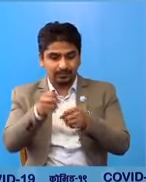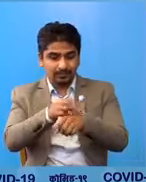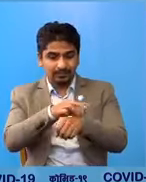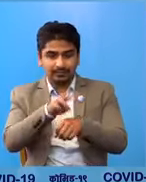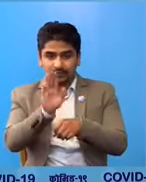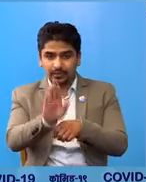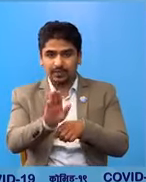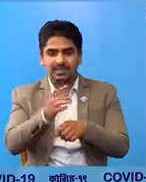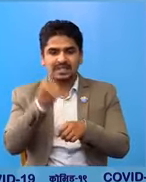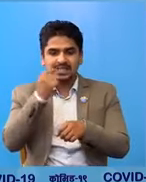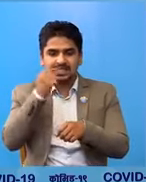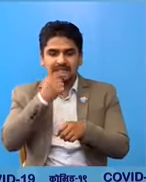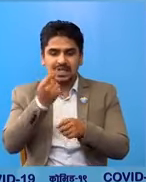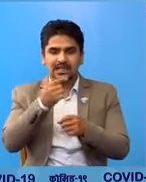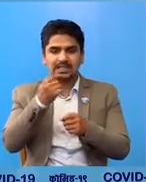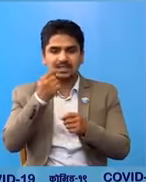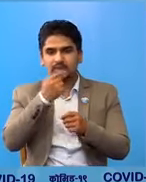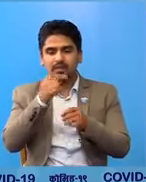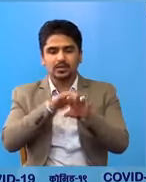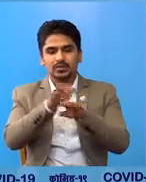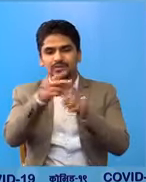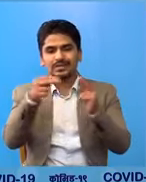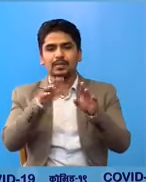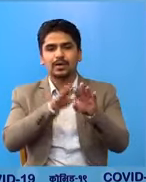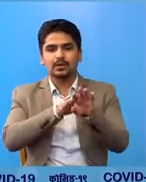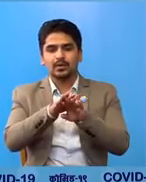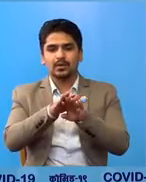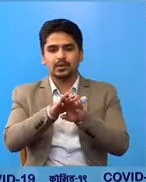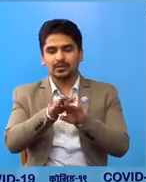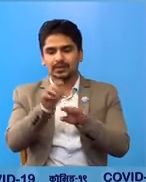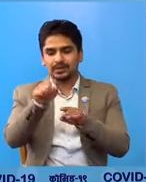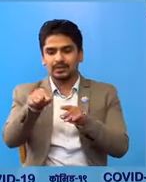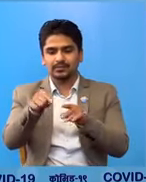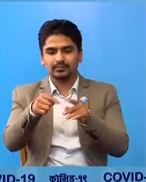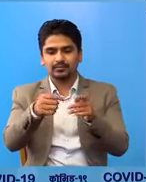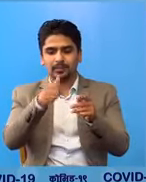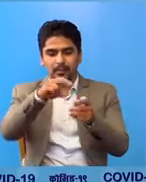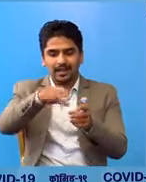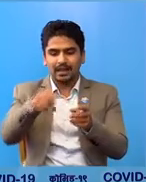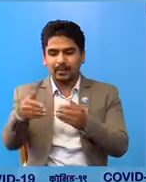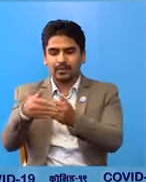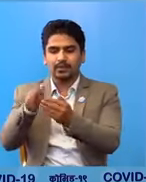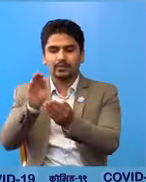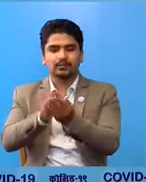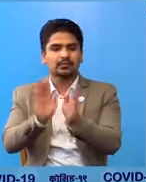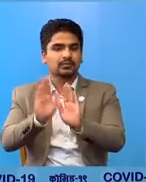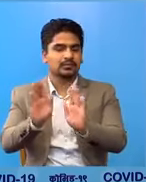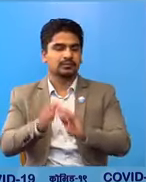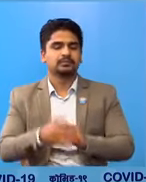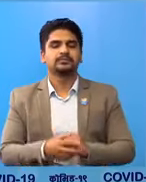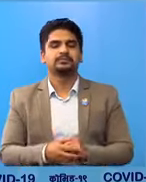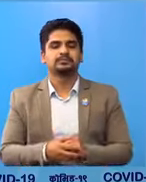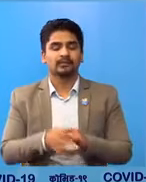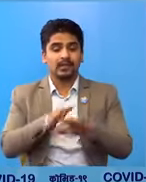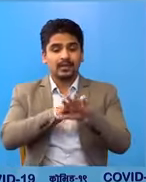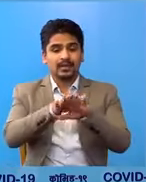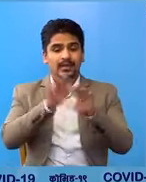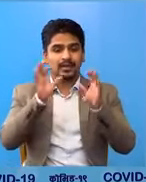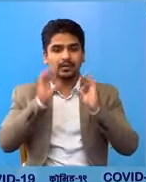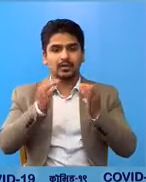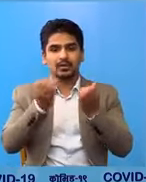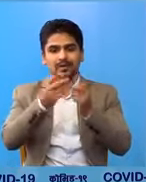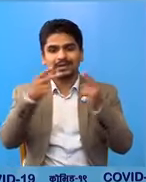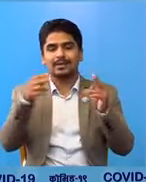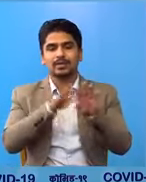दात बाजने ब्रस लगायत का सामान अरु बेसिन राखन निरु साहित गरनी देरे प्रयोक ने